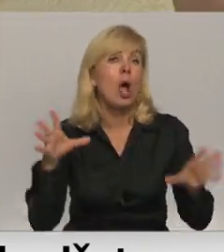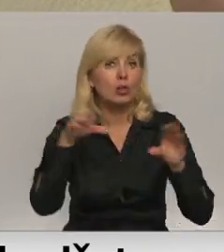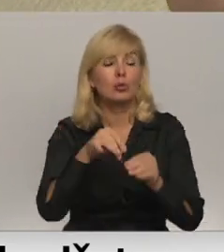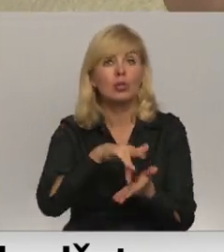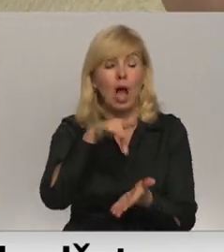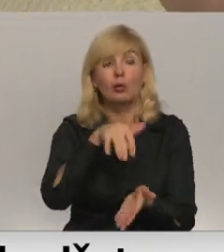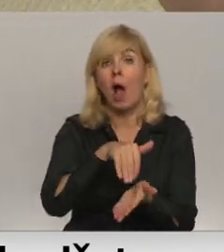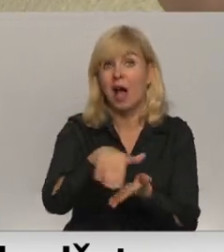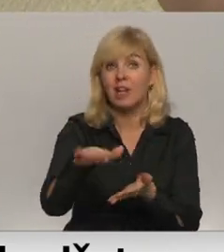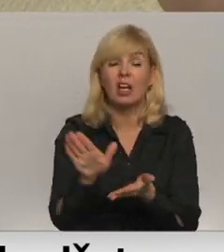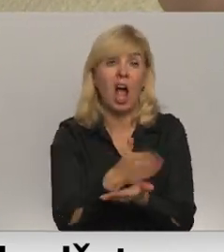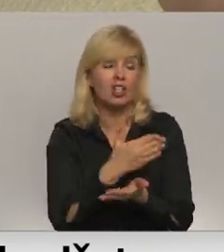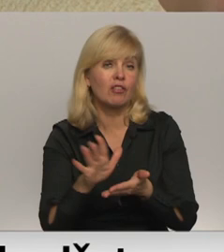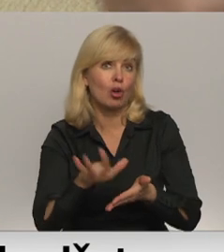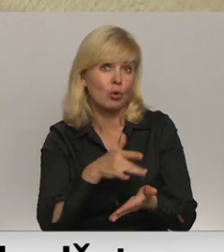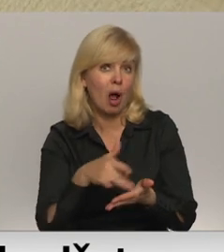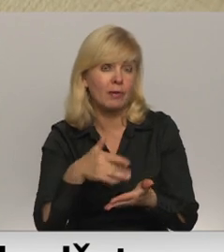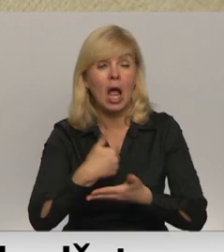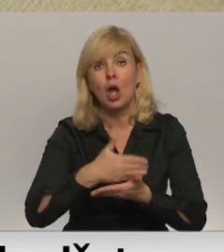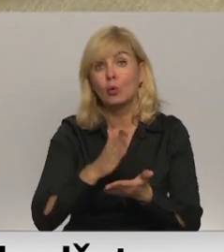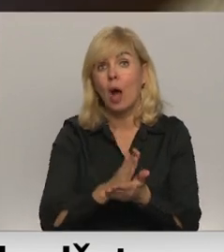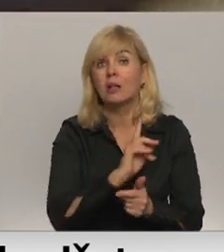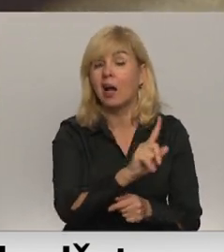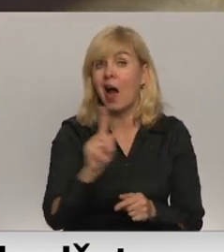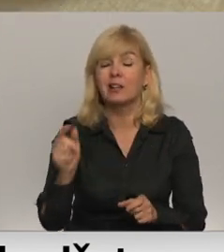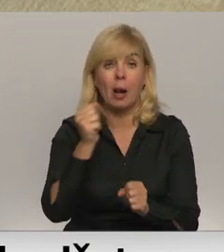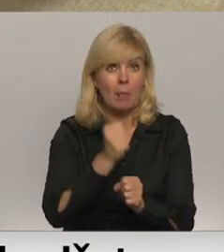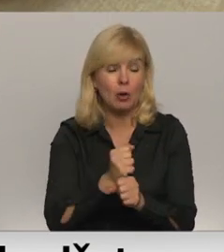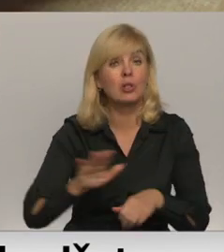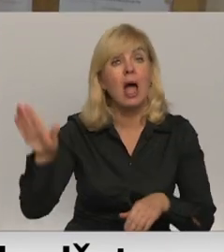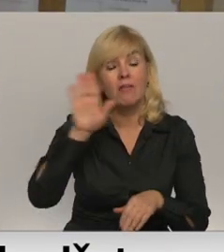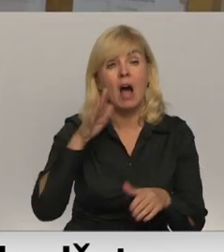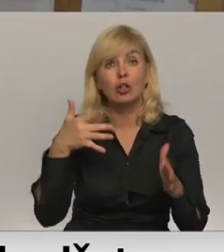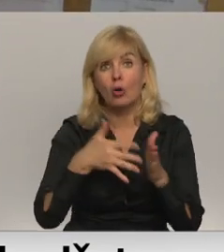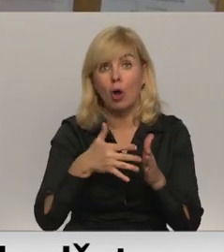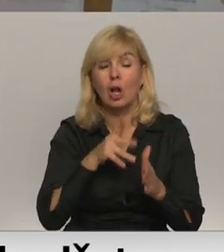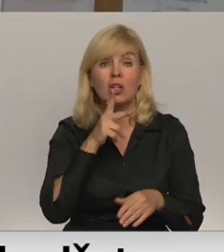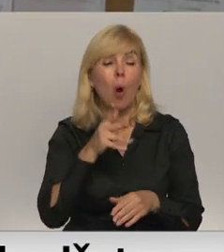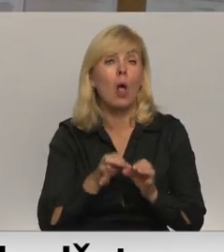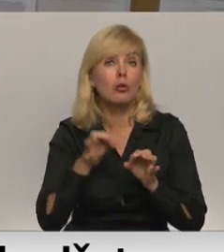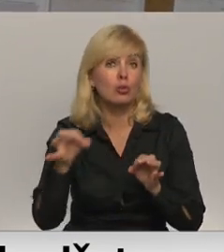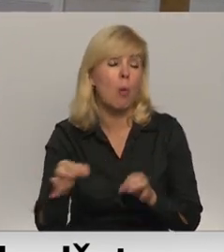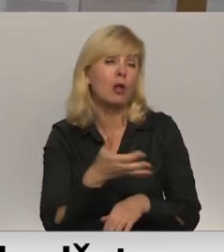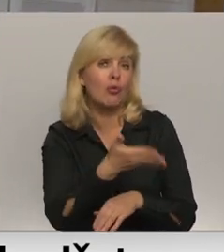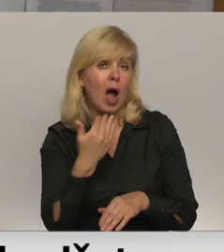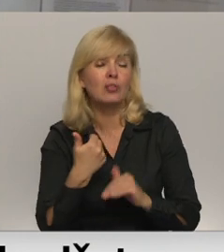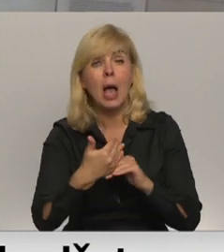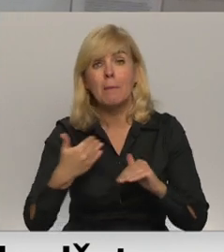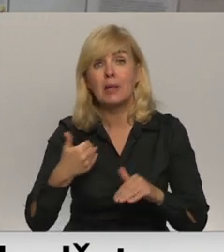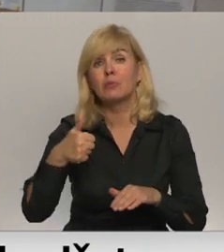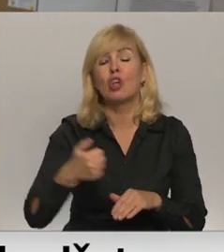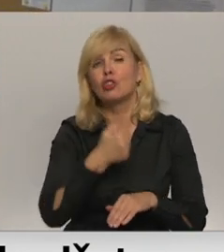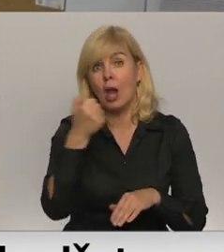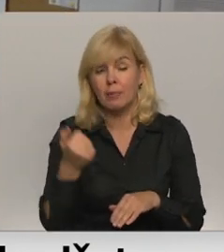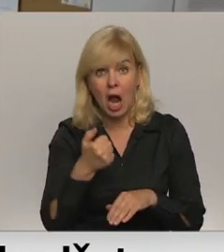Atteikties no atsevišām grāmatvedības nodeļām katrā pagastā, valsts kontrola Daugavpils novadu aicināja jau pirms sešiem